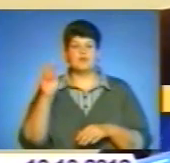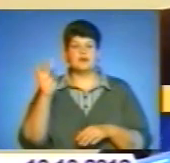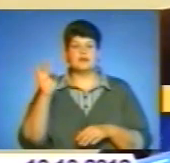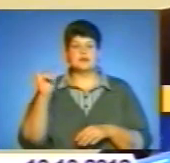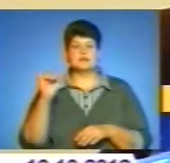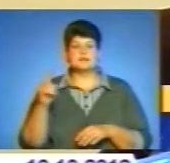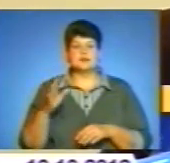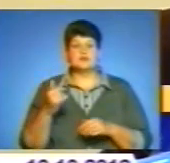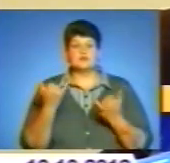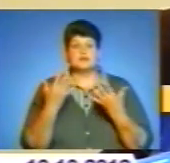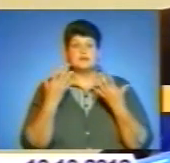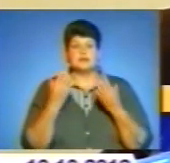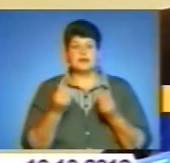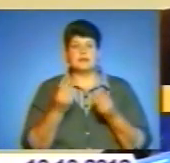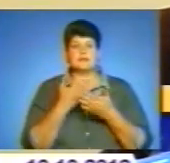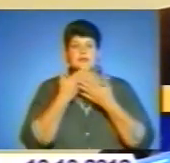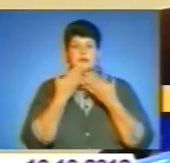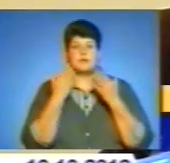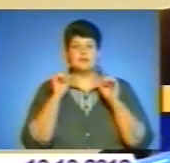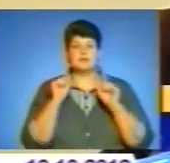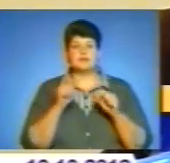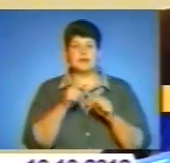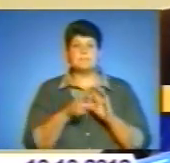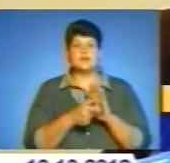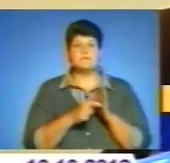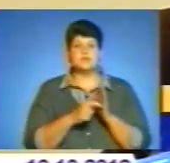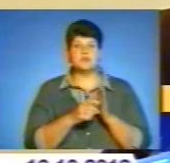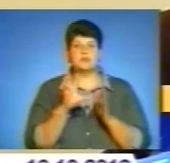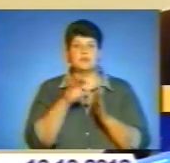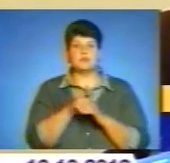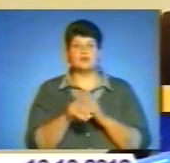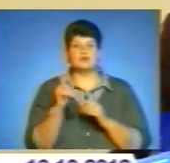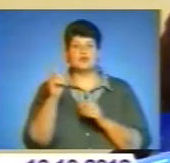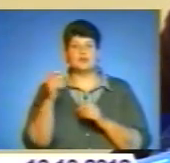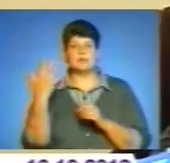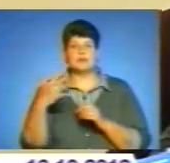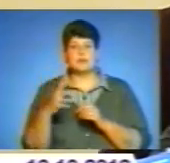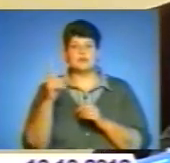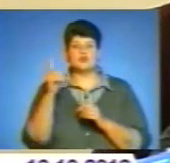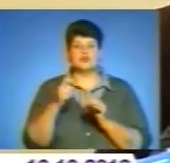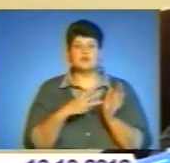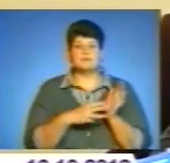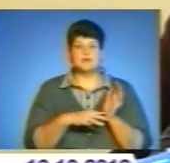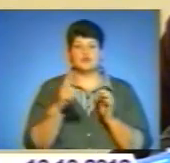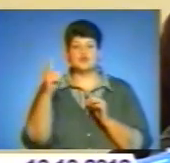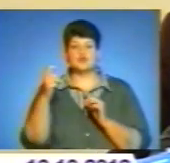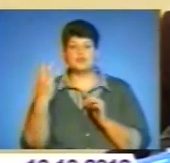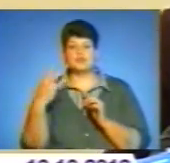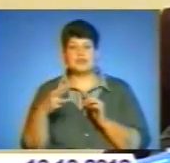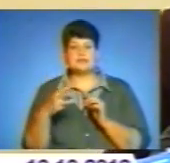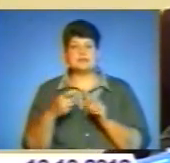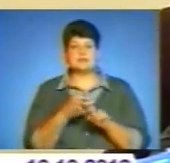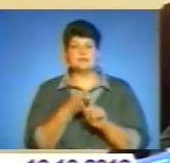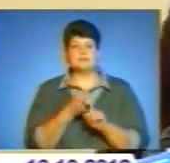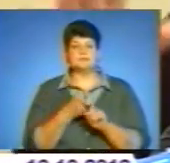області. Приміщення у них є, але воно невелике, розповідає голова Петро Фріз. На сьогоднішній день я просто не можу, я не маю можливості